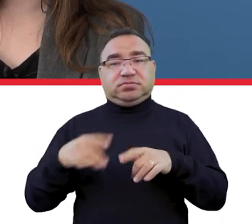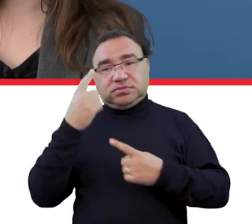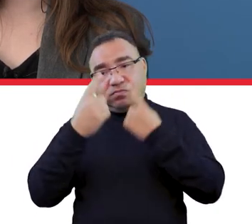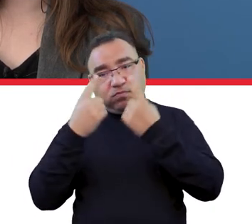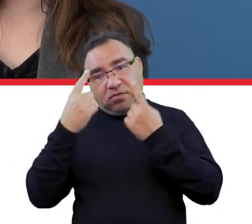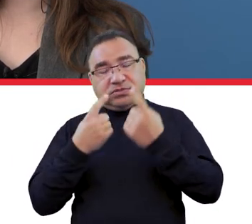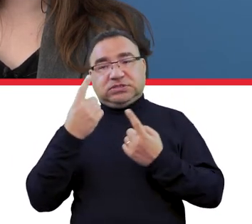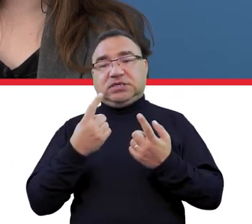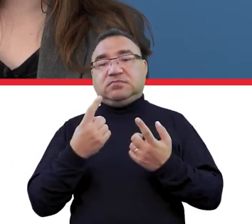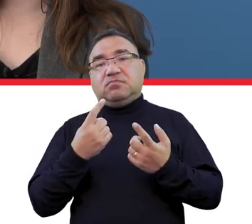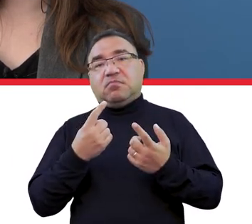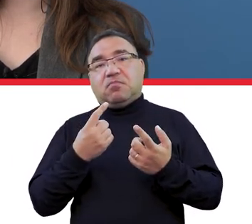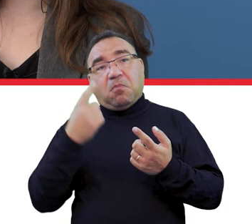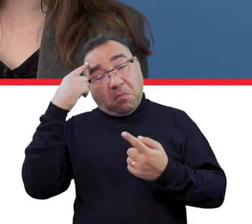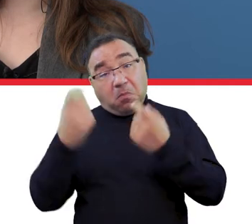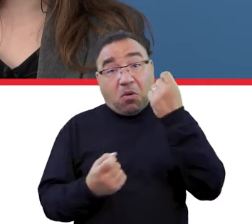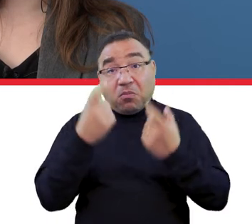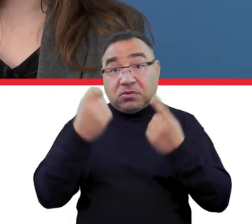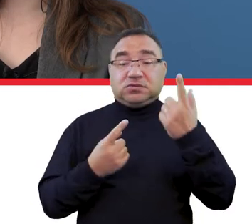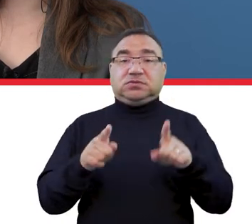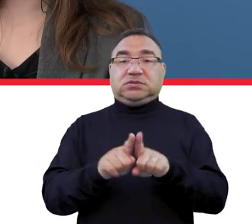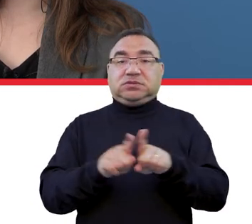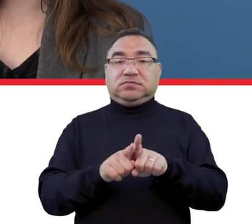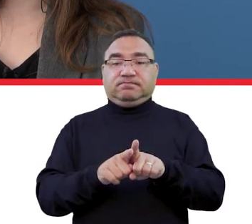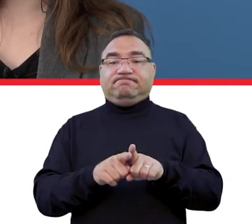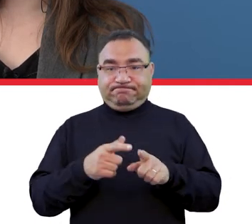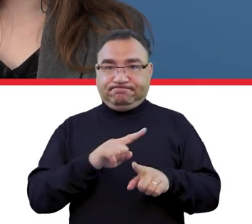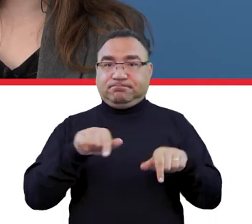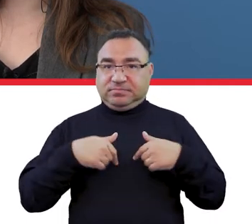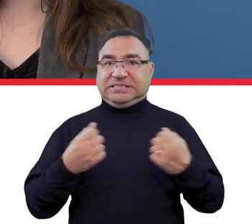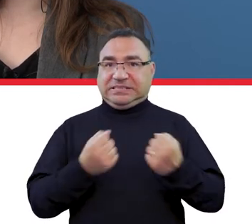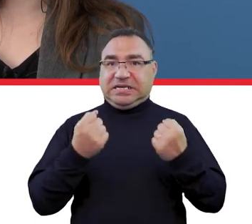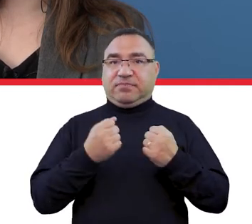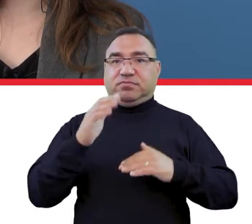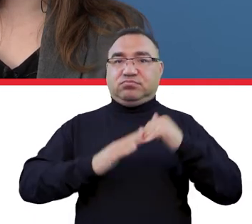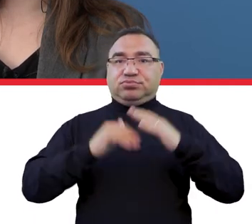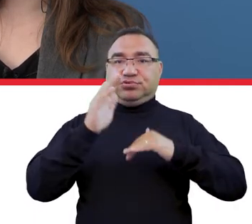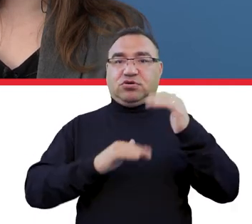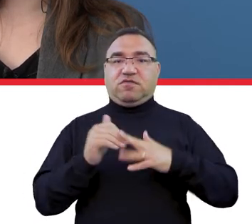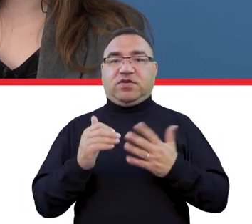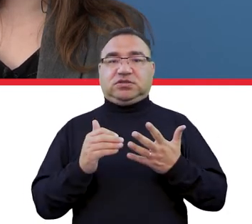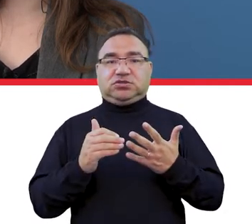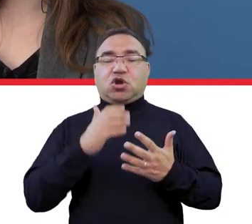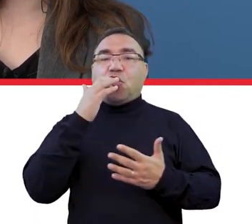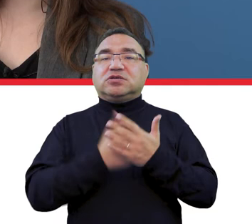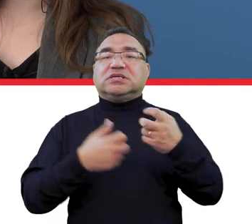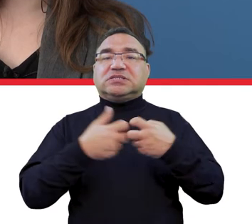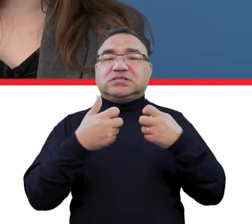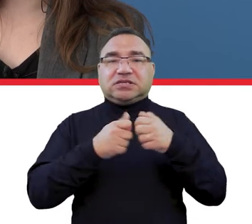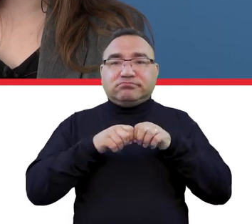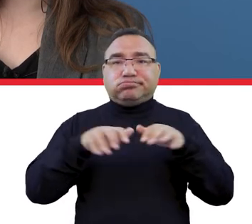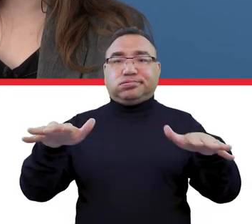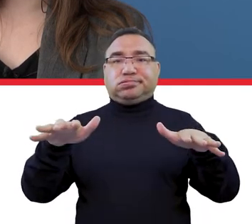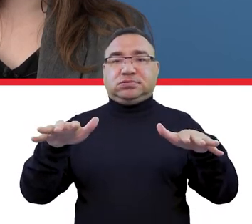rozwiązania, podpowiedzi. Wiemy, że równolegle budujemy wielką sieć dostępu szerokopasmowego,